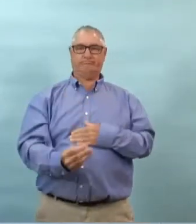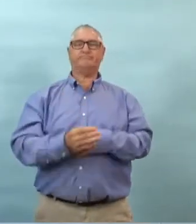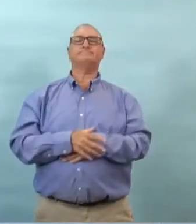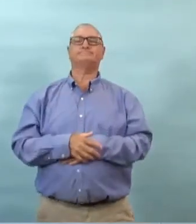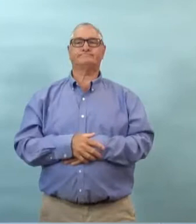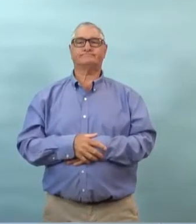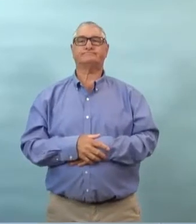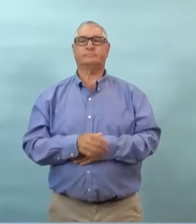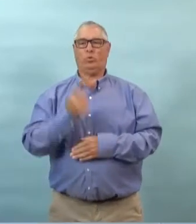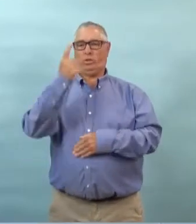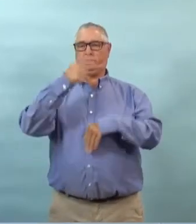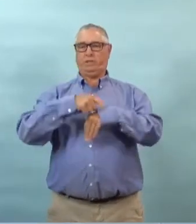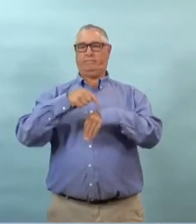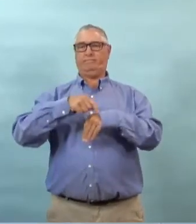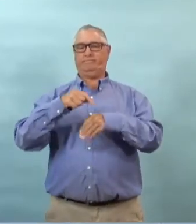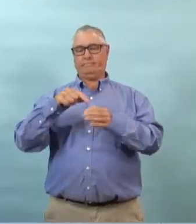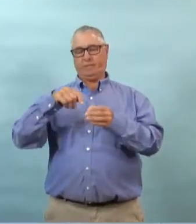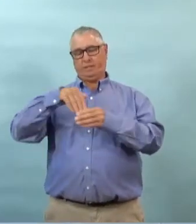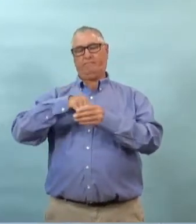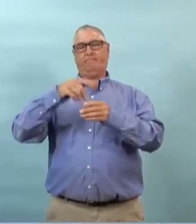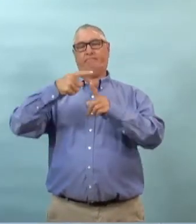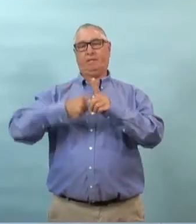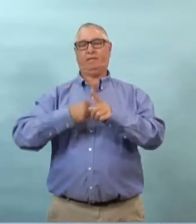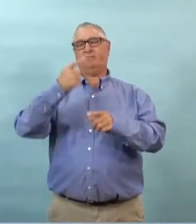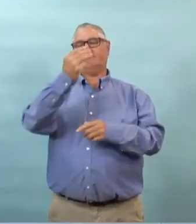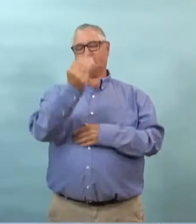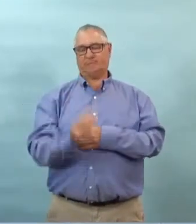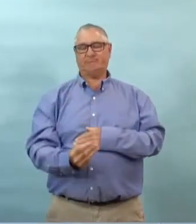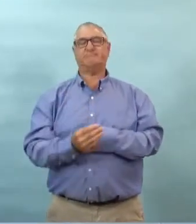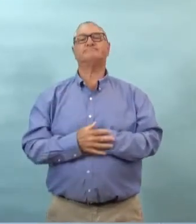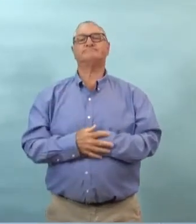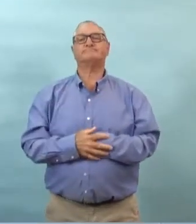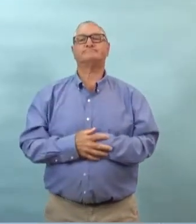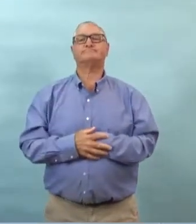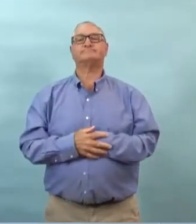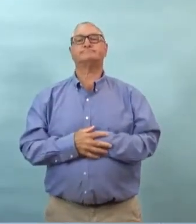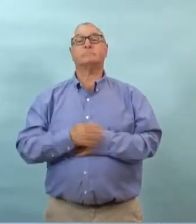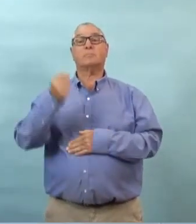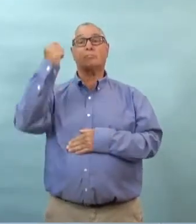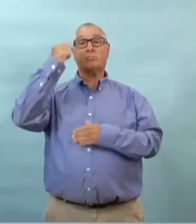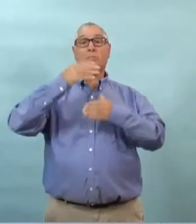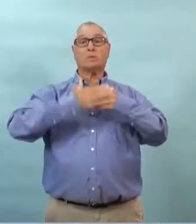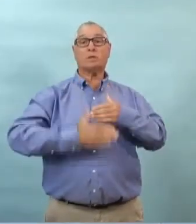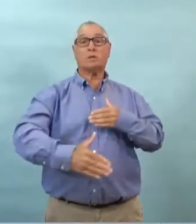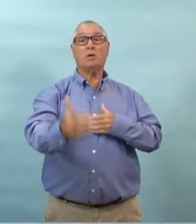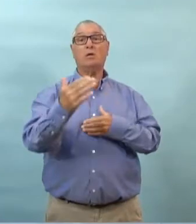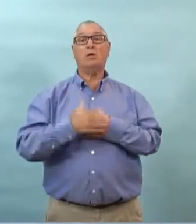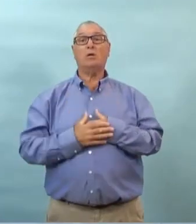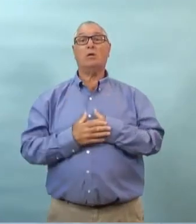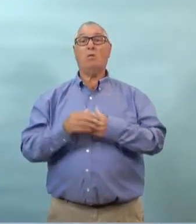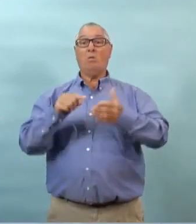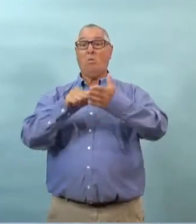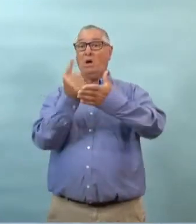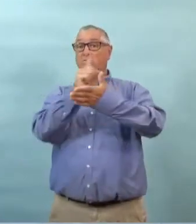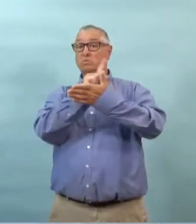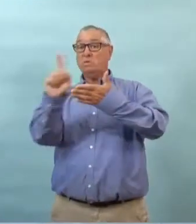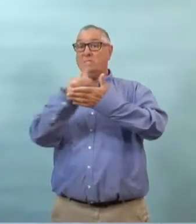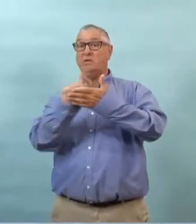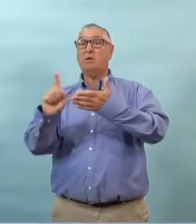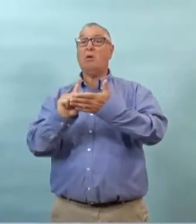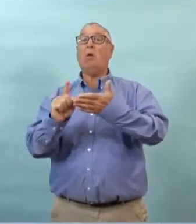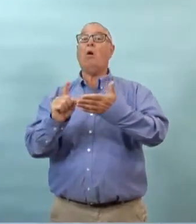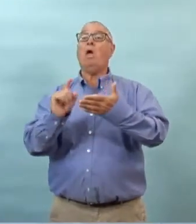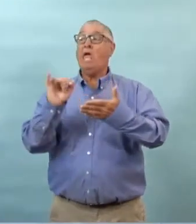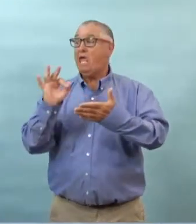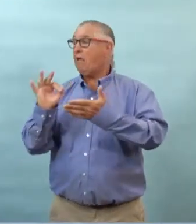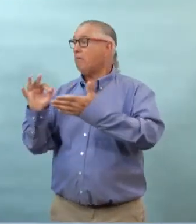la quantité de points de presse que nous faisons pourrait augmenter ou diminuer selon